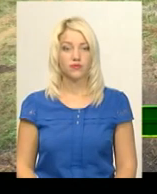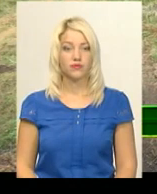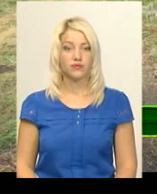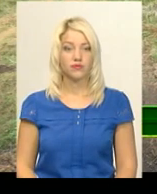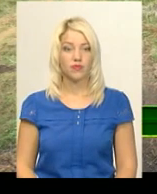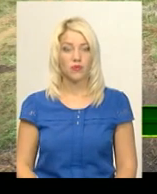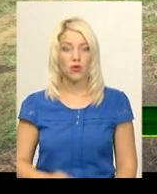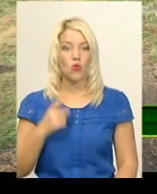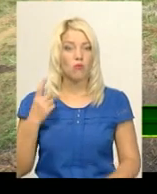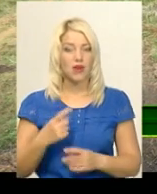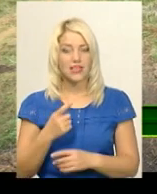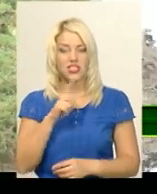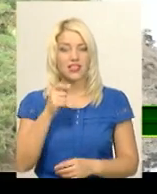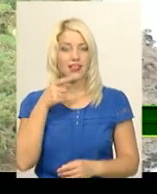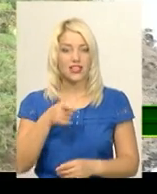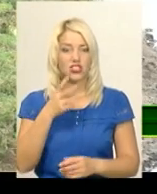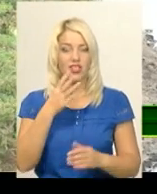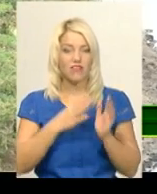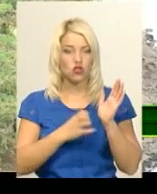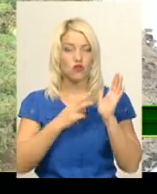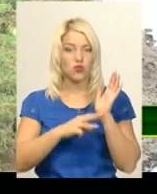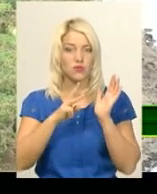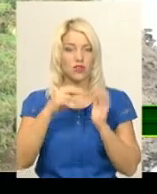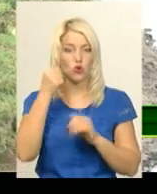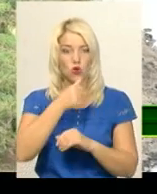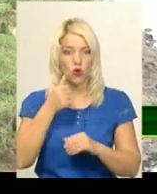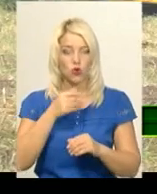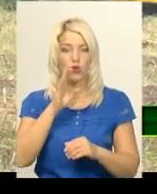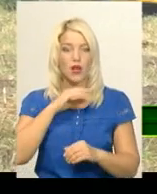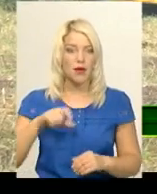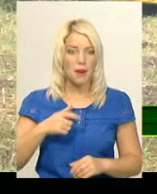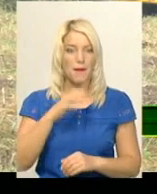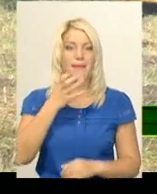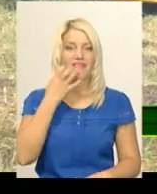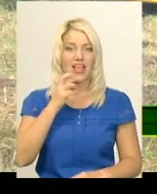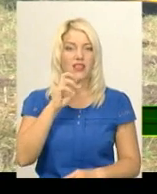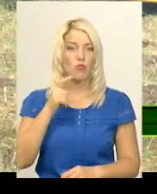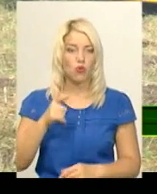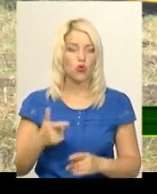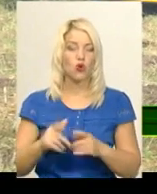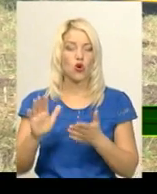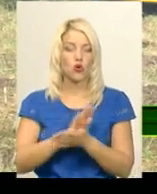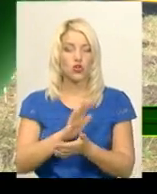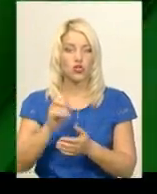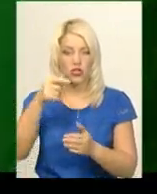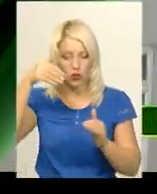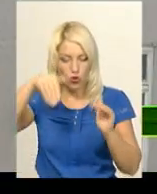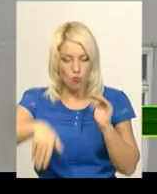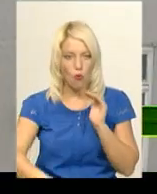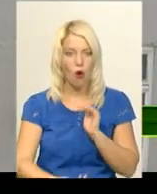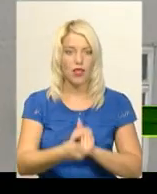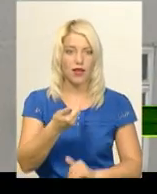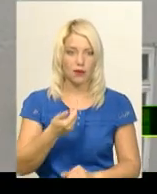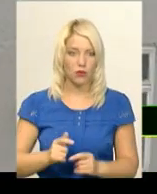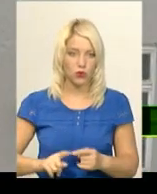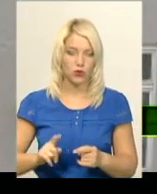У перше з 1983 року русло річки Південний Бух у Хмельницькому розчищають та поглиблюють. У